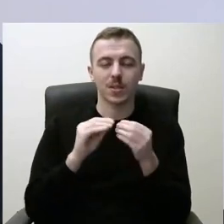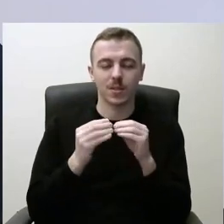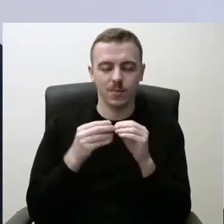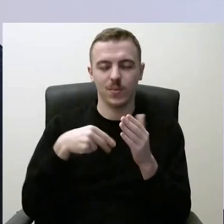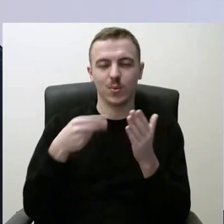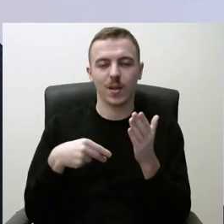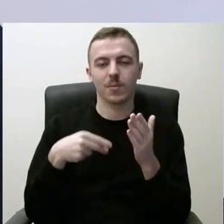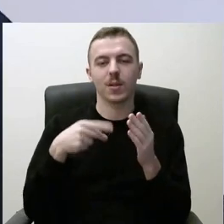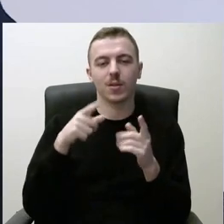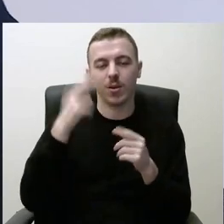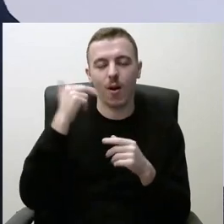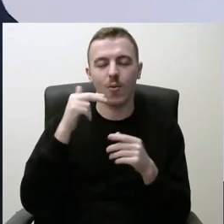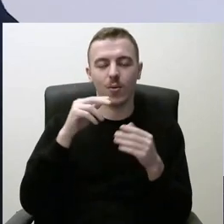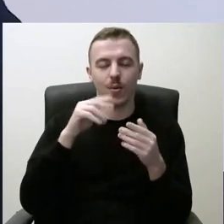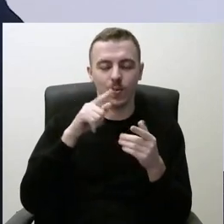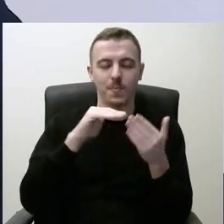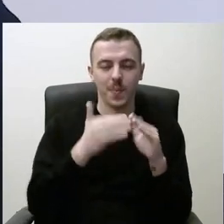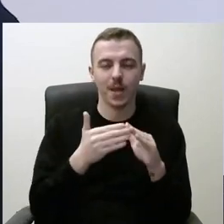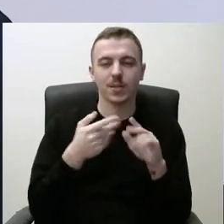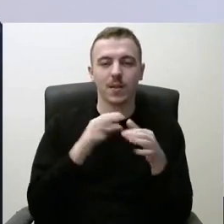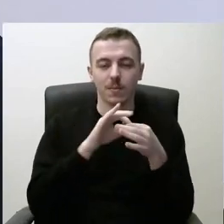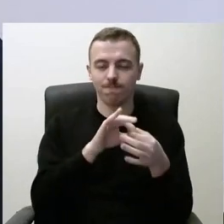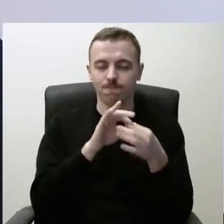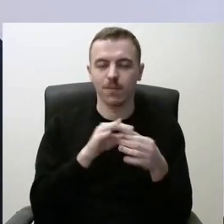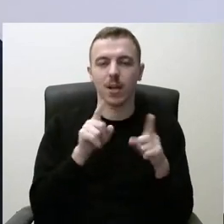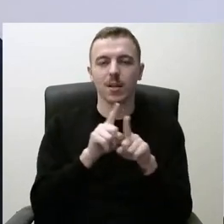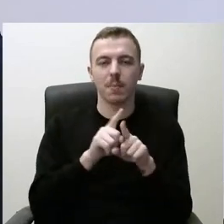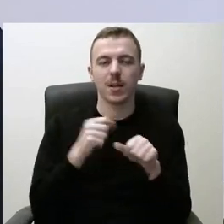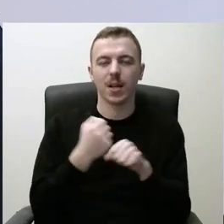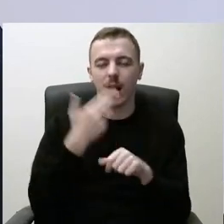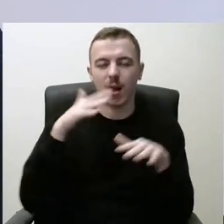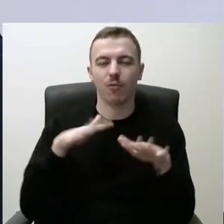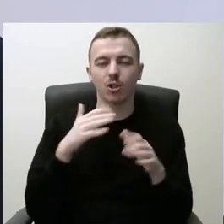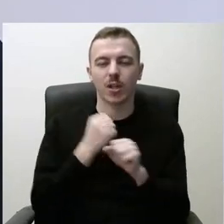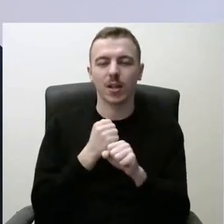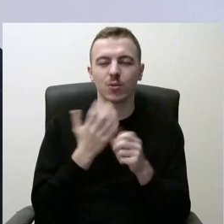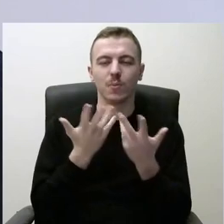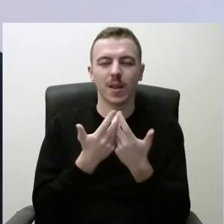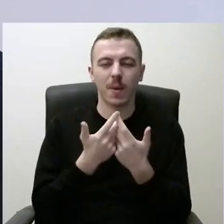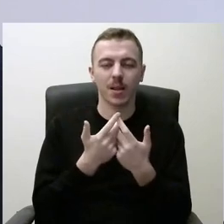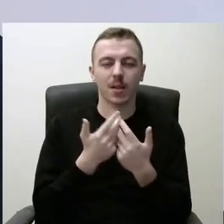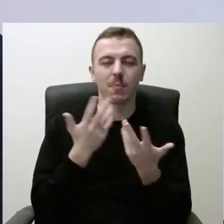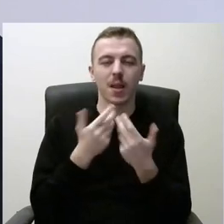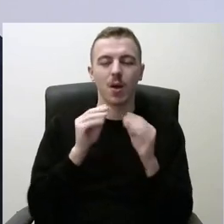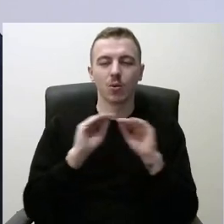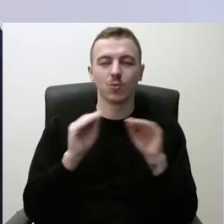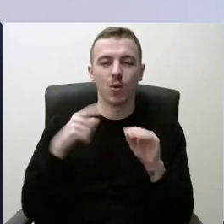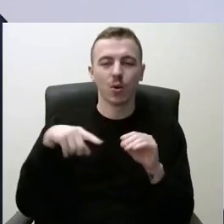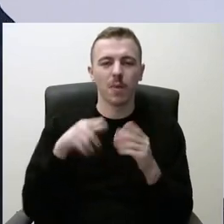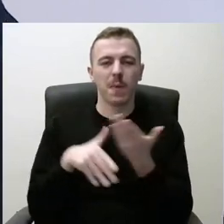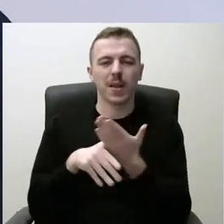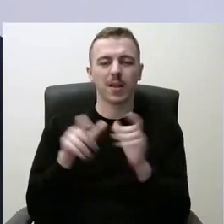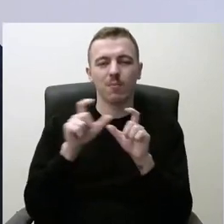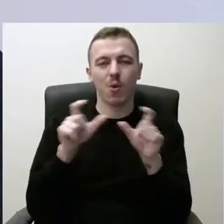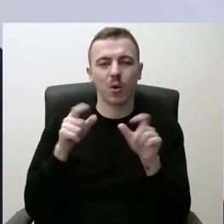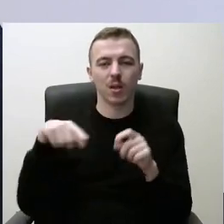galėtų važinėti, nuo to, kad reikia kažką tai Lietuvoje daryti su matematika, matematikos mokytais, padėti mokyklom